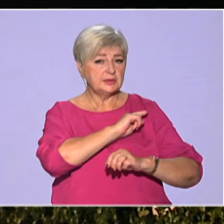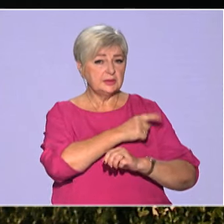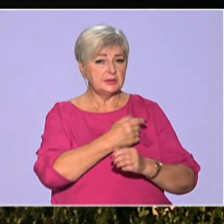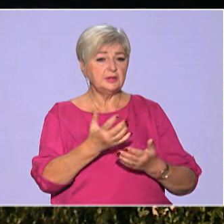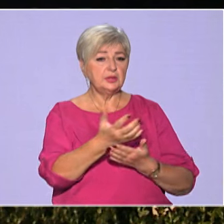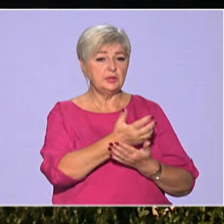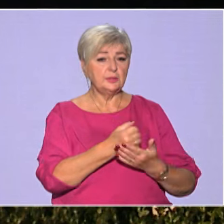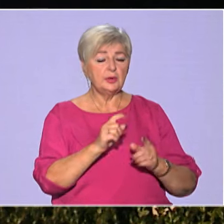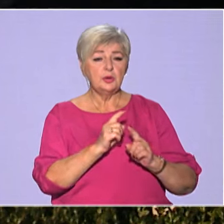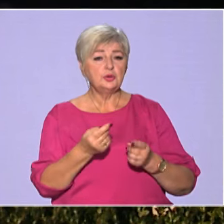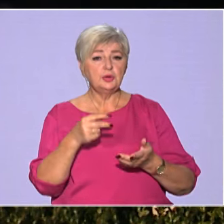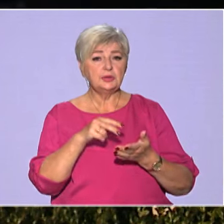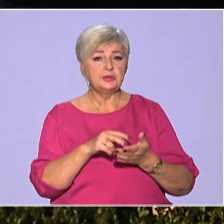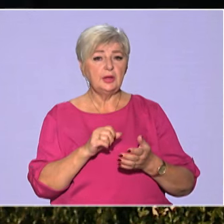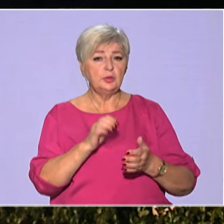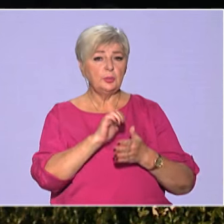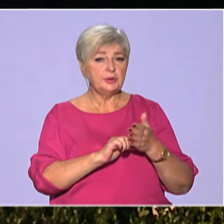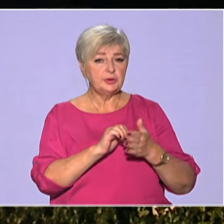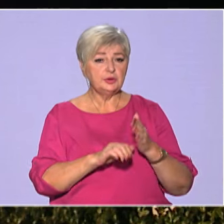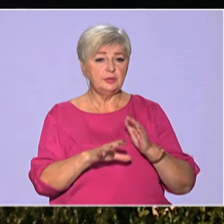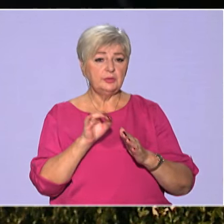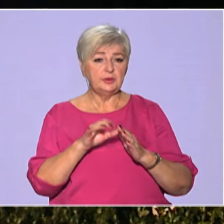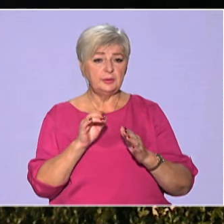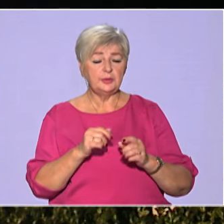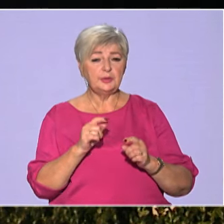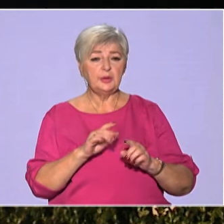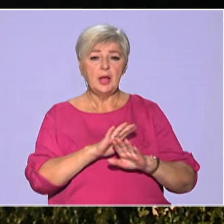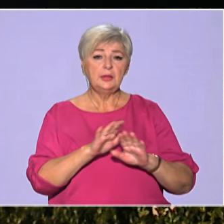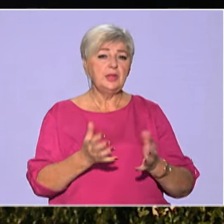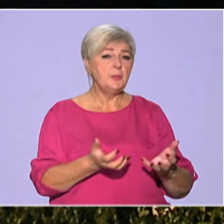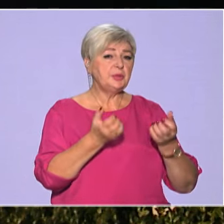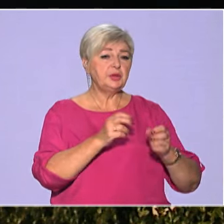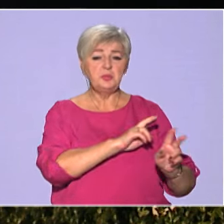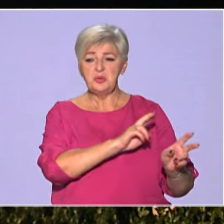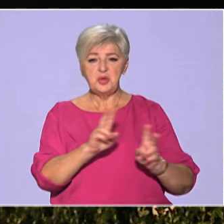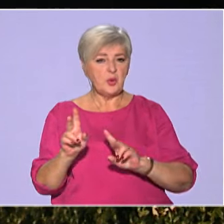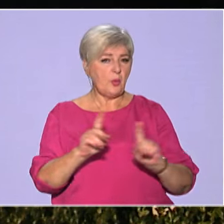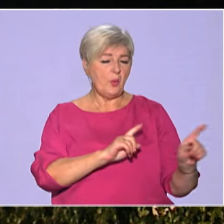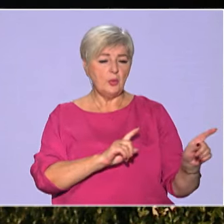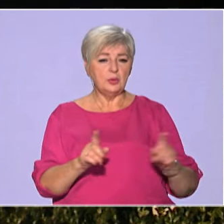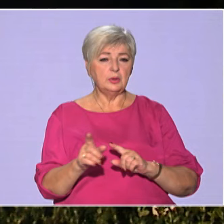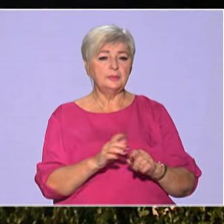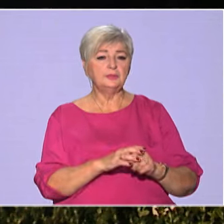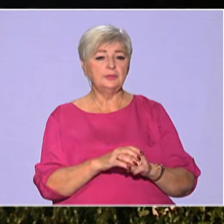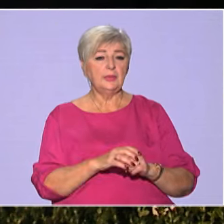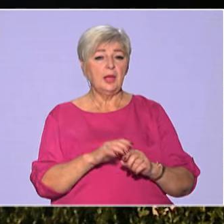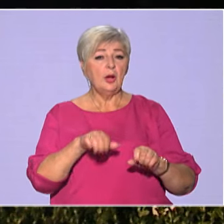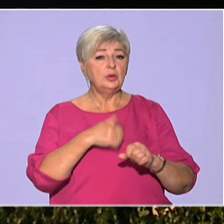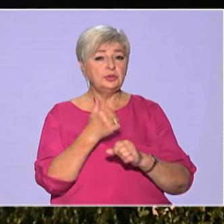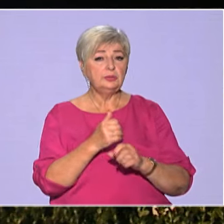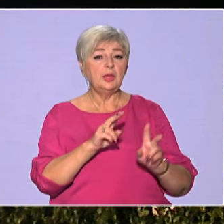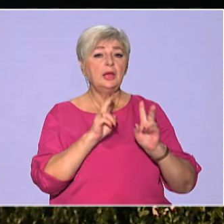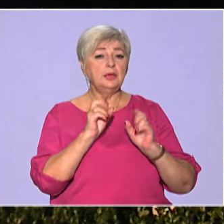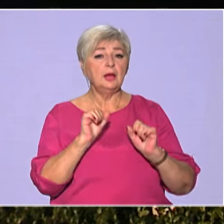стало причиною вибору варіанту «не підтримую нікого» для значної кількості виборців. Ну і основне,